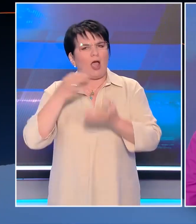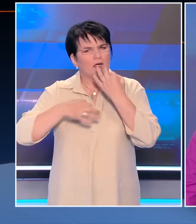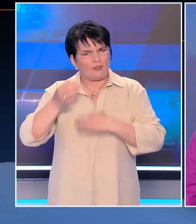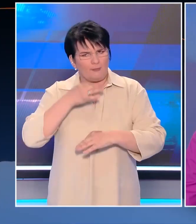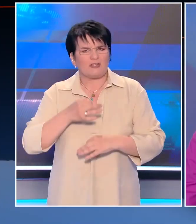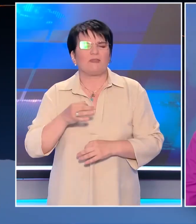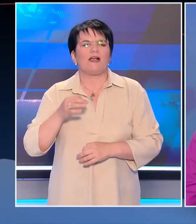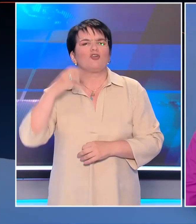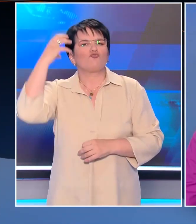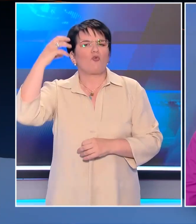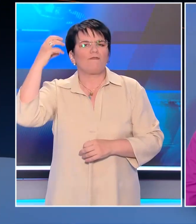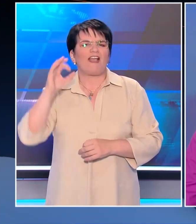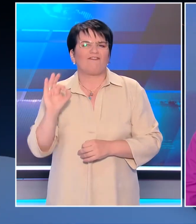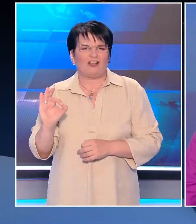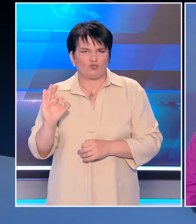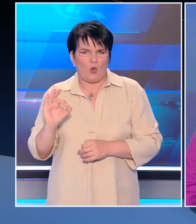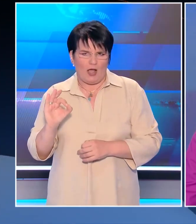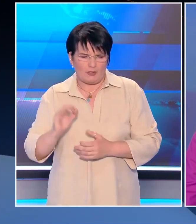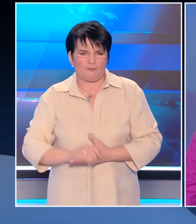εξελίξεις έχει η Σοφία Φασουλάκη. Σοφία.